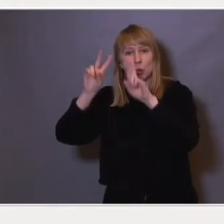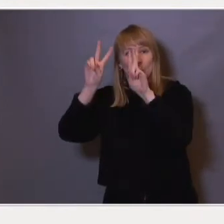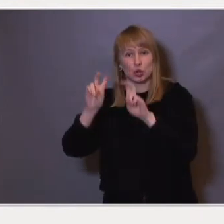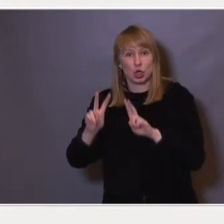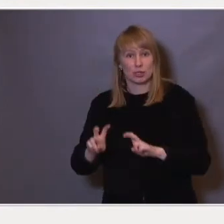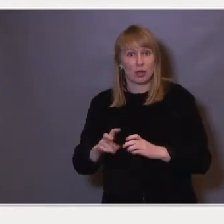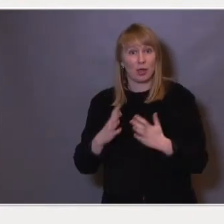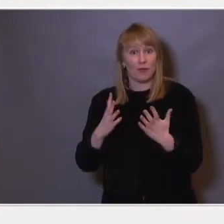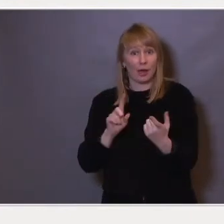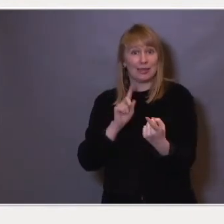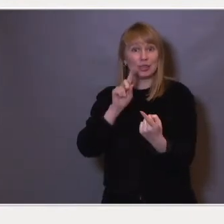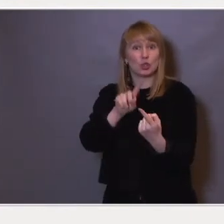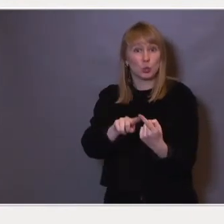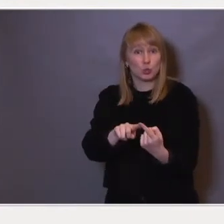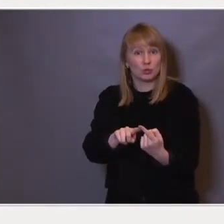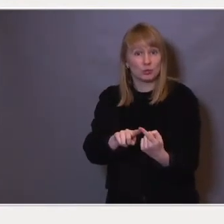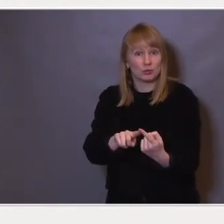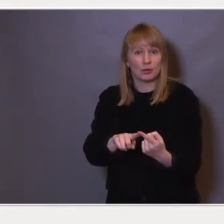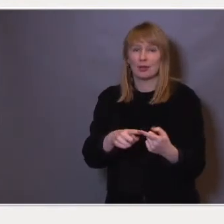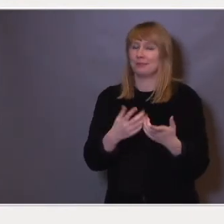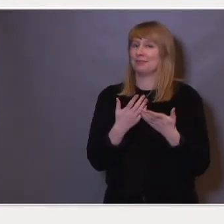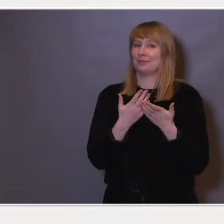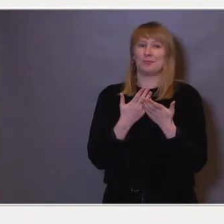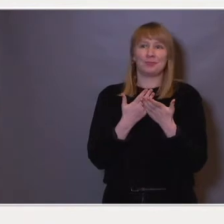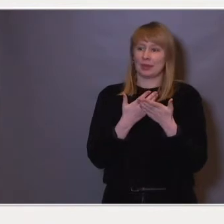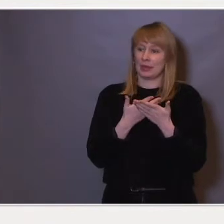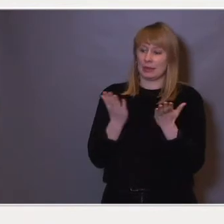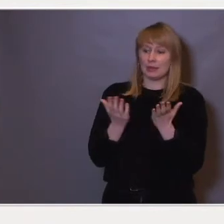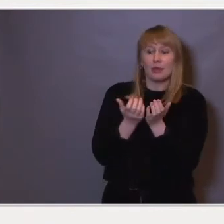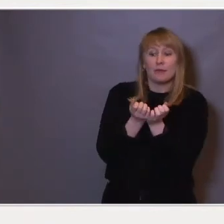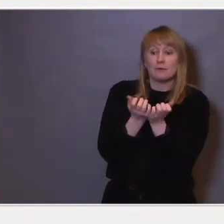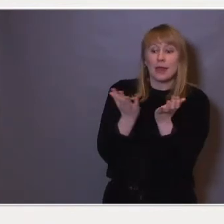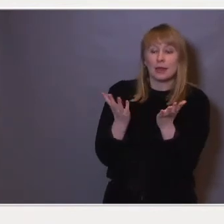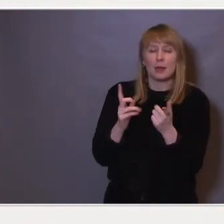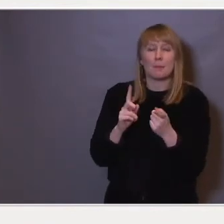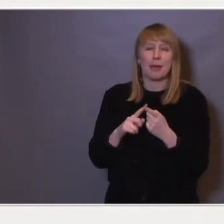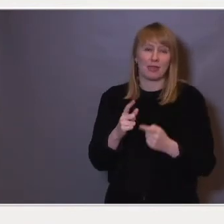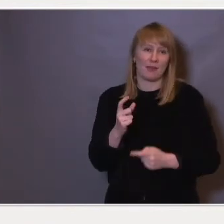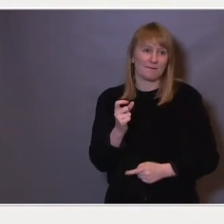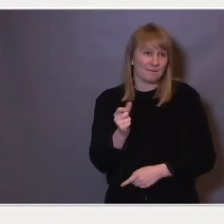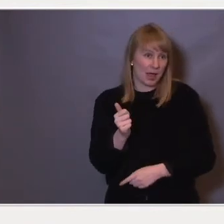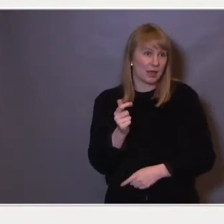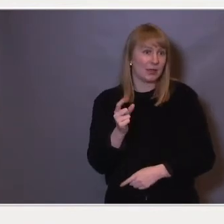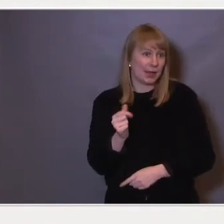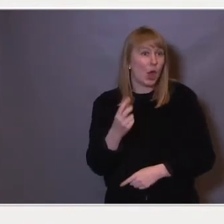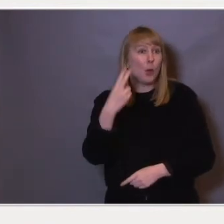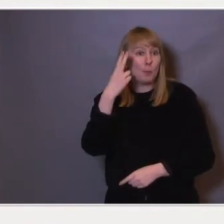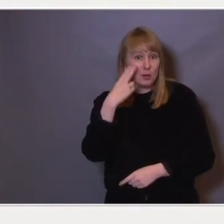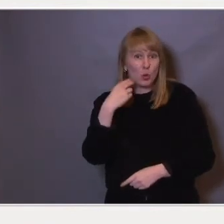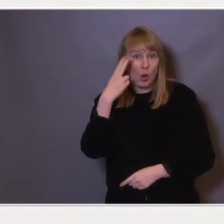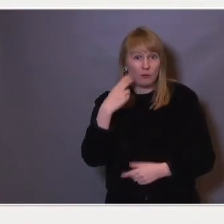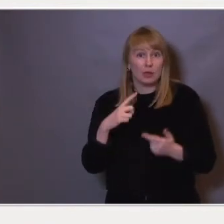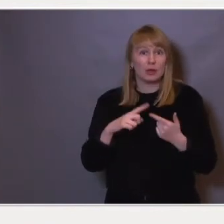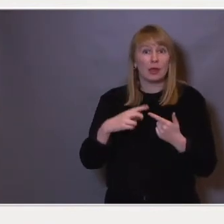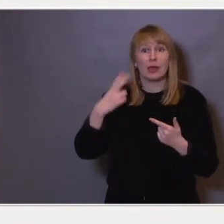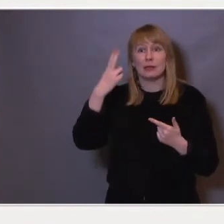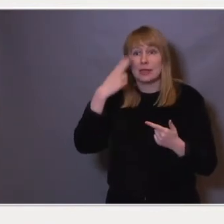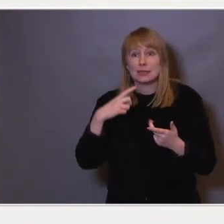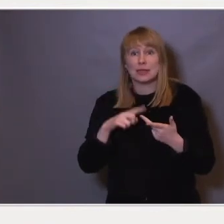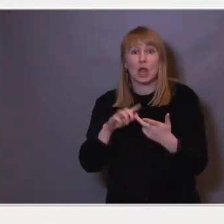Intensjonen med dette er ikke flere, men færre prøver, tester,